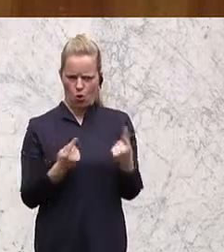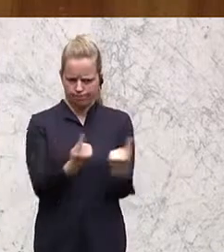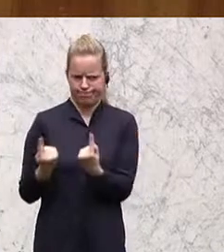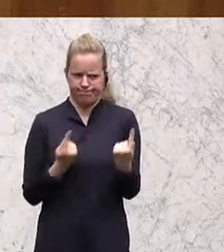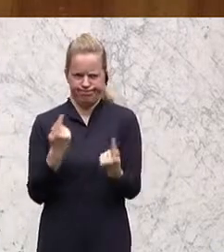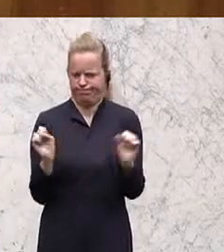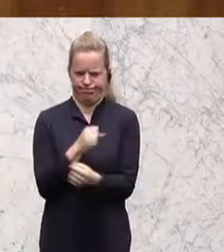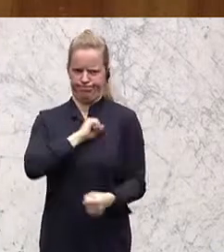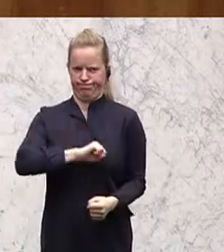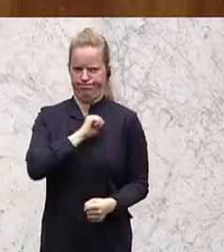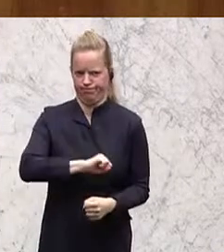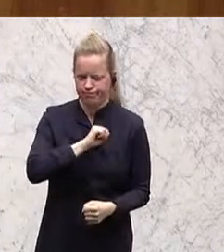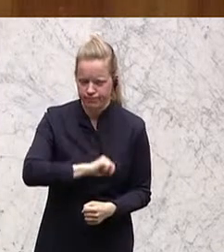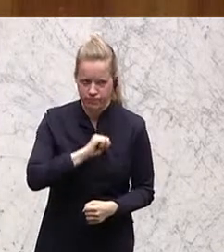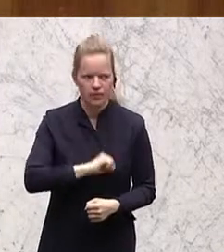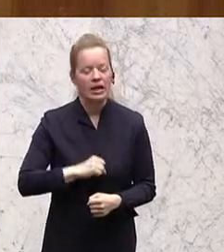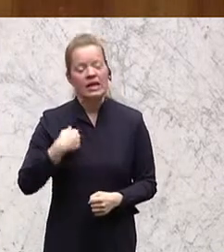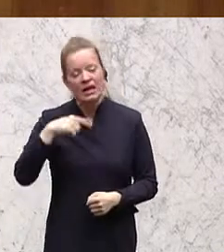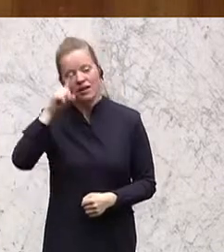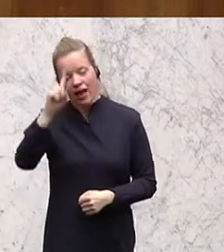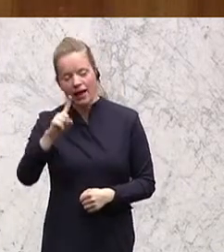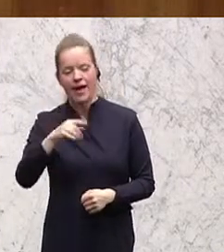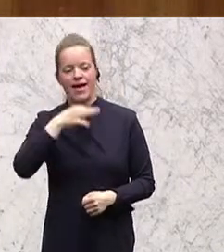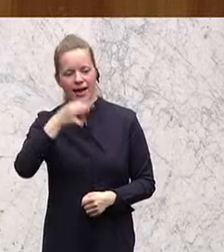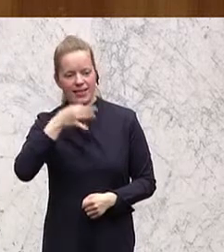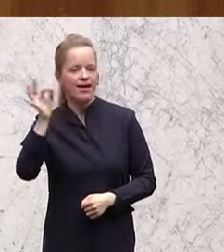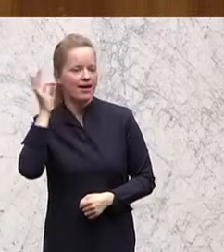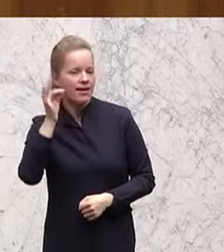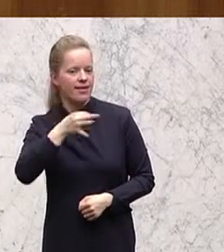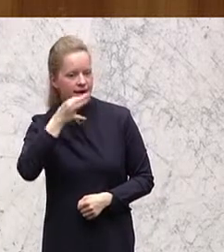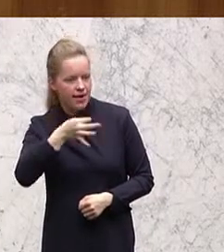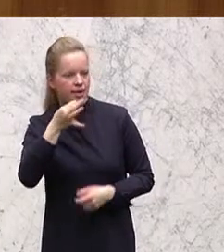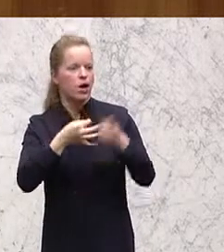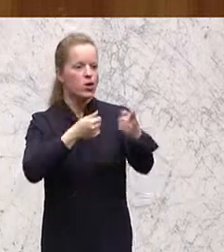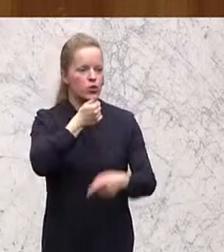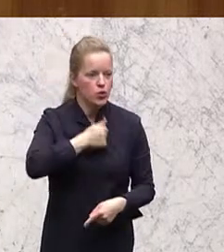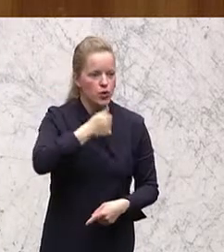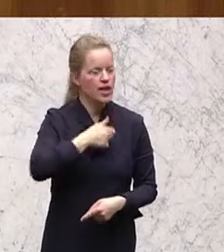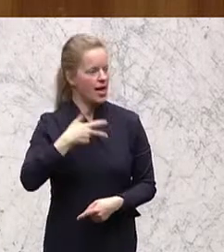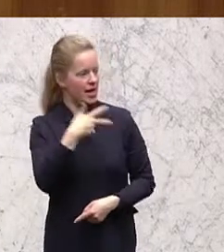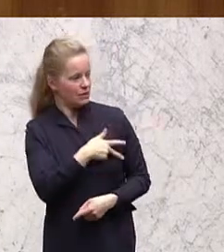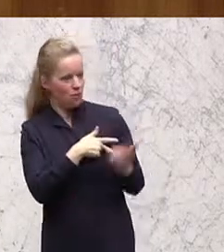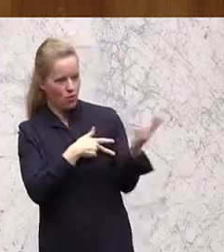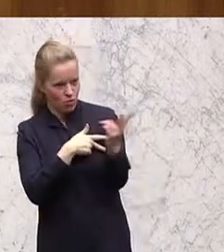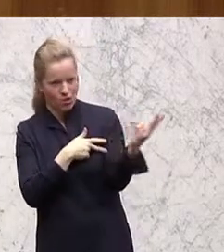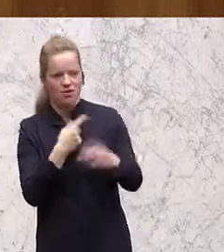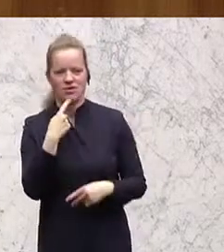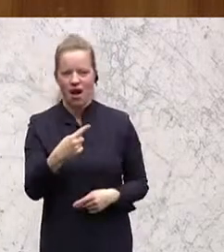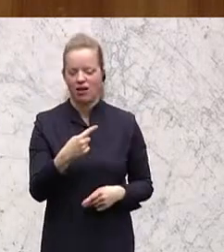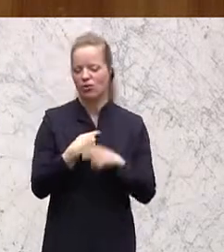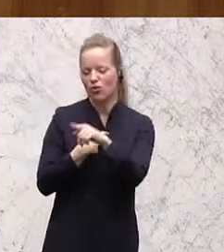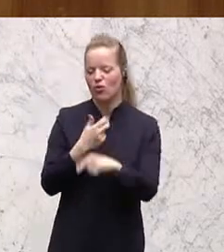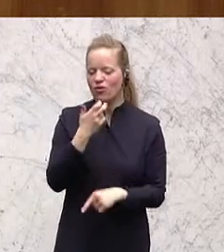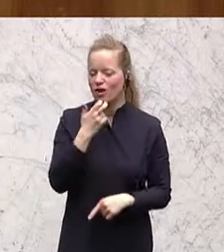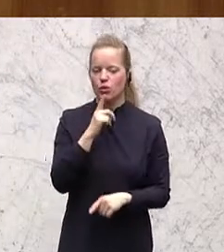Ich gehe davon aus, dass die Rednerinnen und Redner von den Grünen und der SPÖ nachher sagen werden, ihr wollt es ja nur, dass nur die